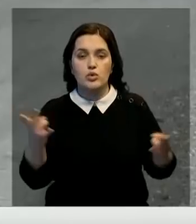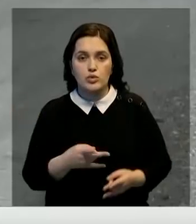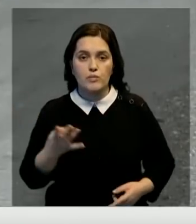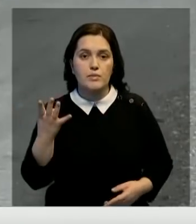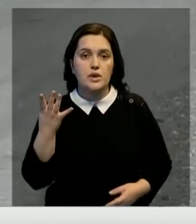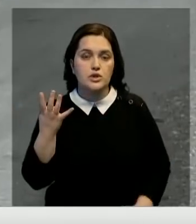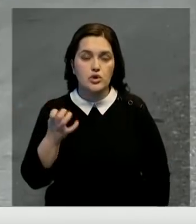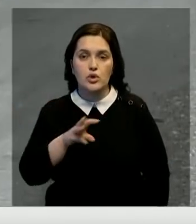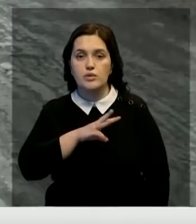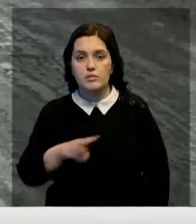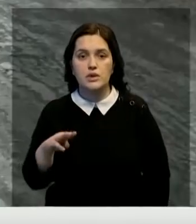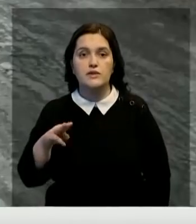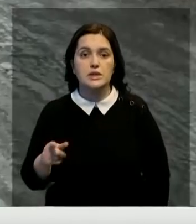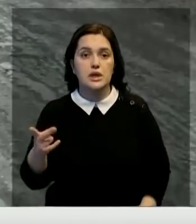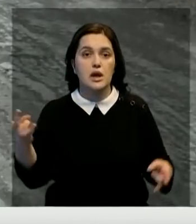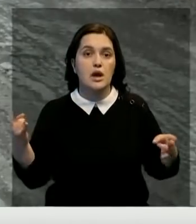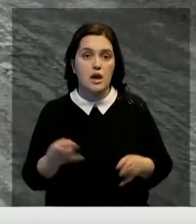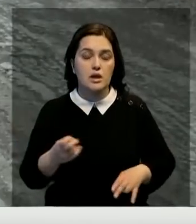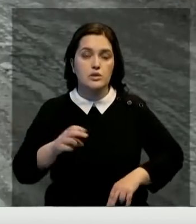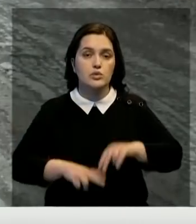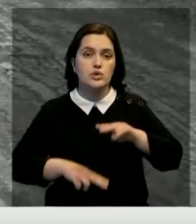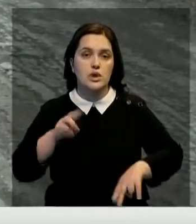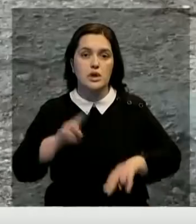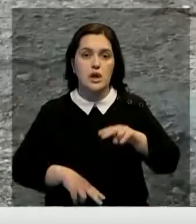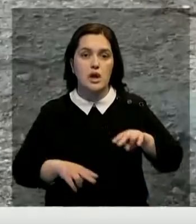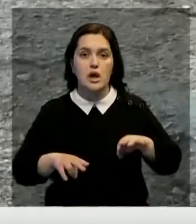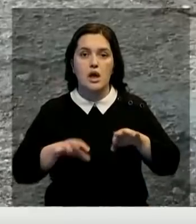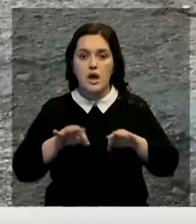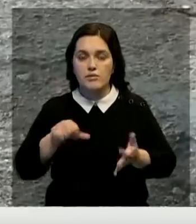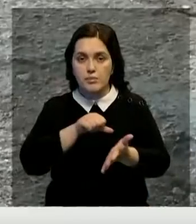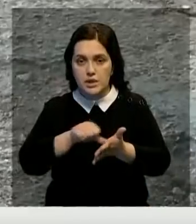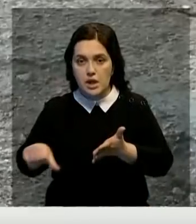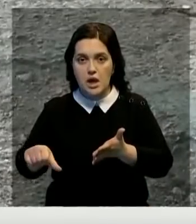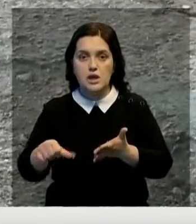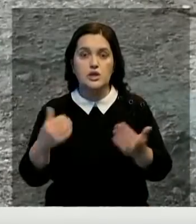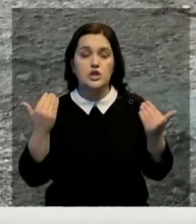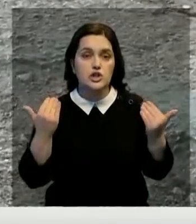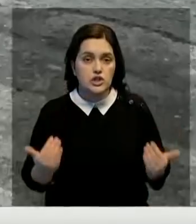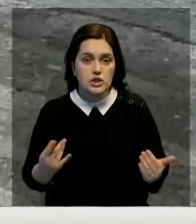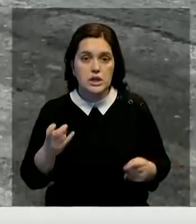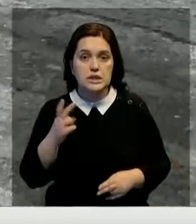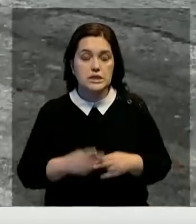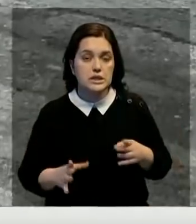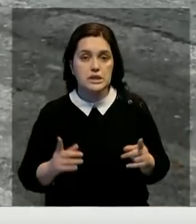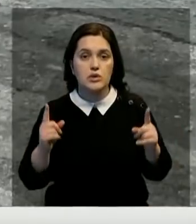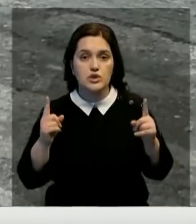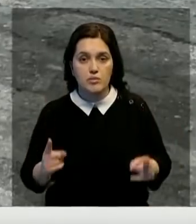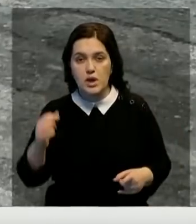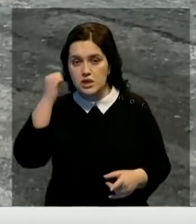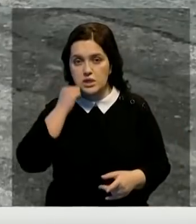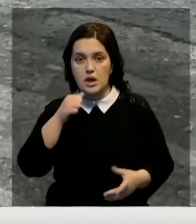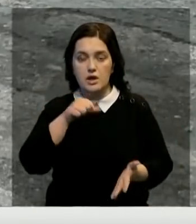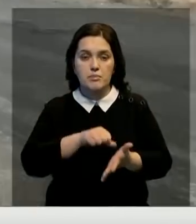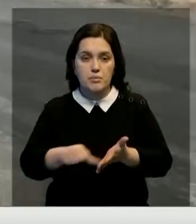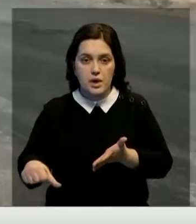работ необходимо около 400 миллионов тенге. Они нужны на строительство автополотна и обочин. Сейчас на незаконченном